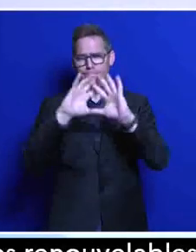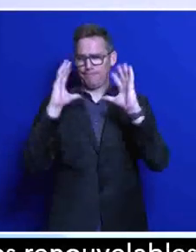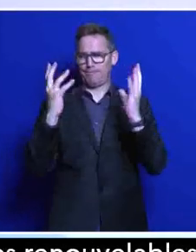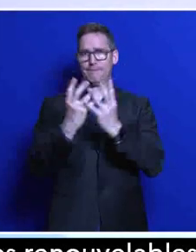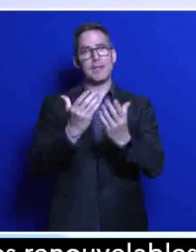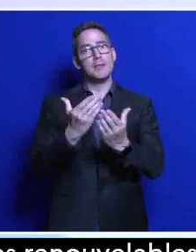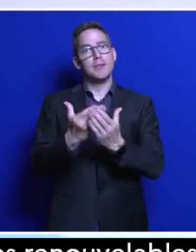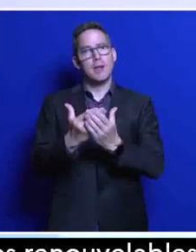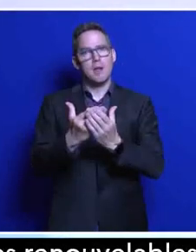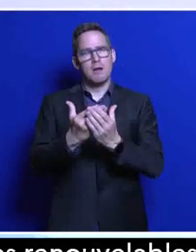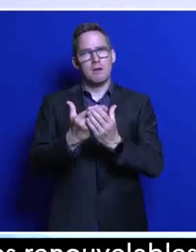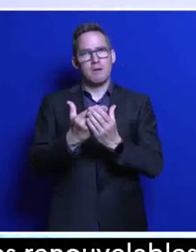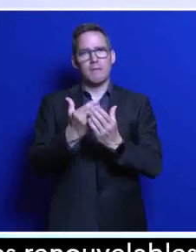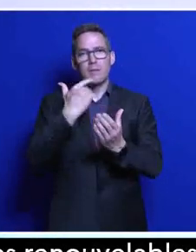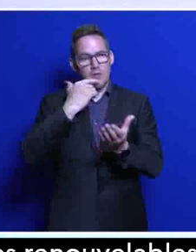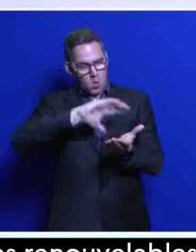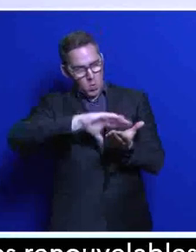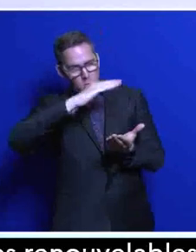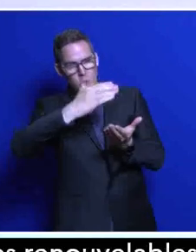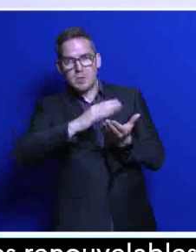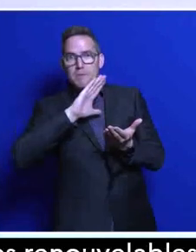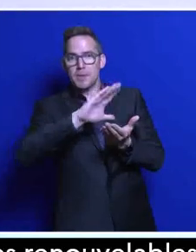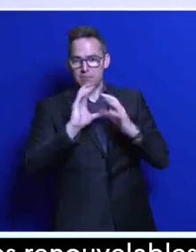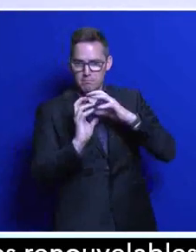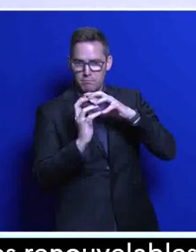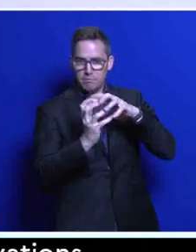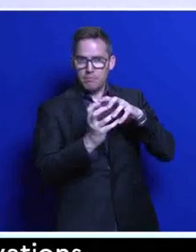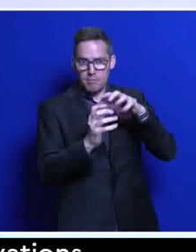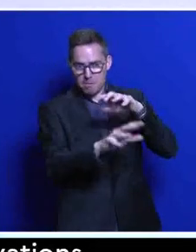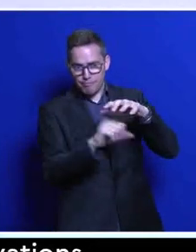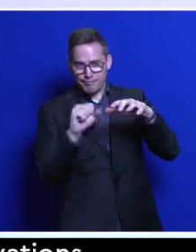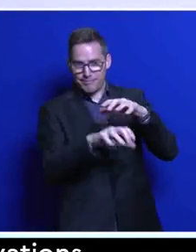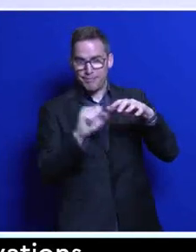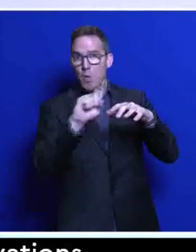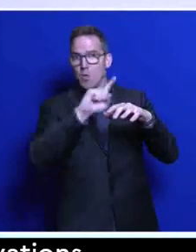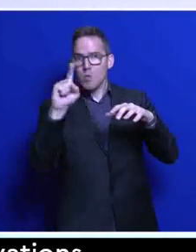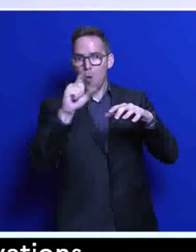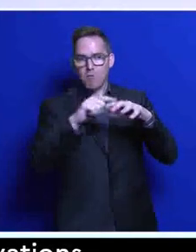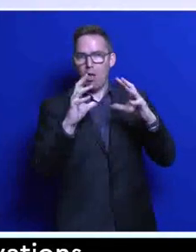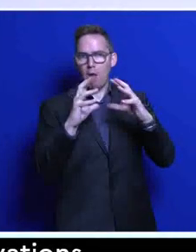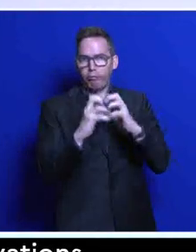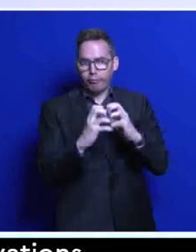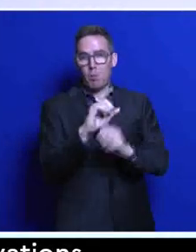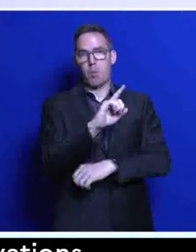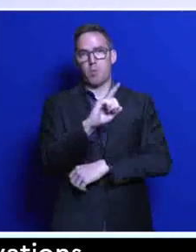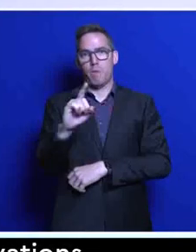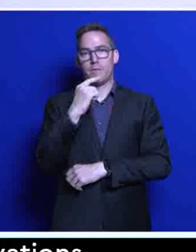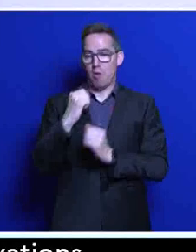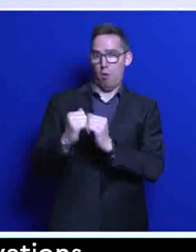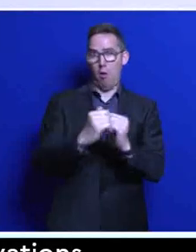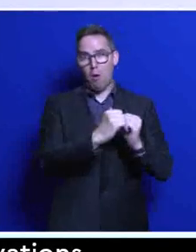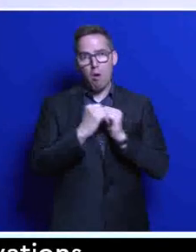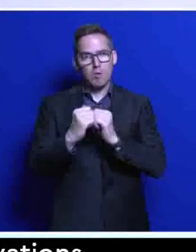faire le meilleur usage des ressources de la planète sans épuiser la planète. Et nous sommes ici tous ensemble pour renforcer notre